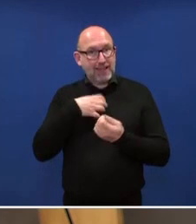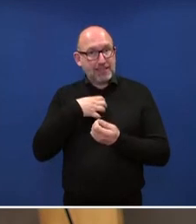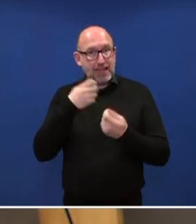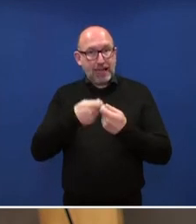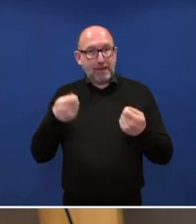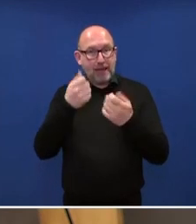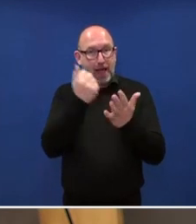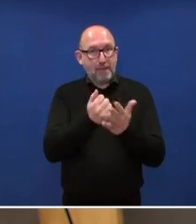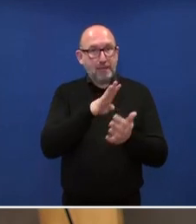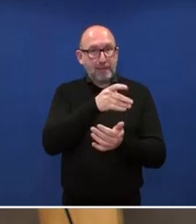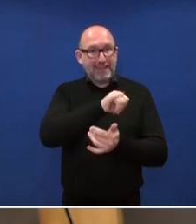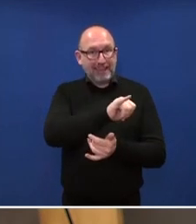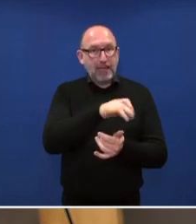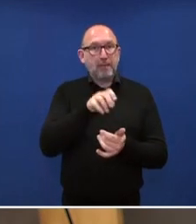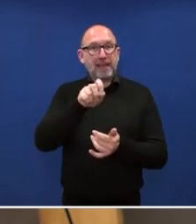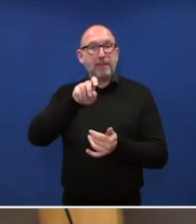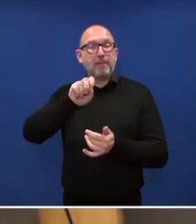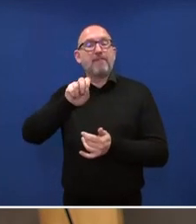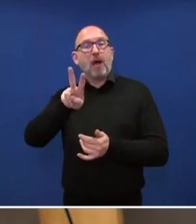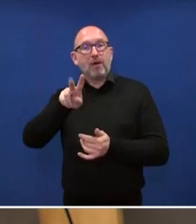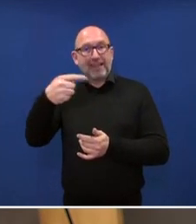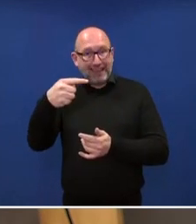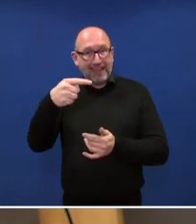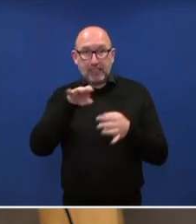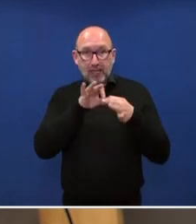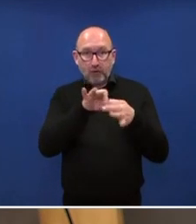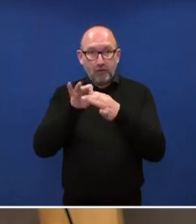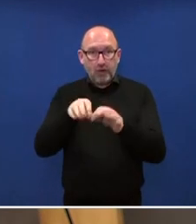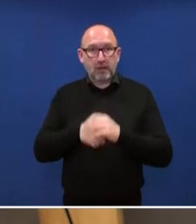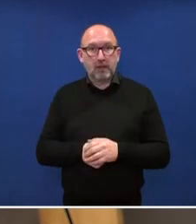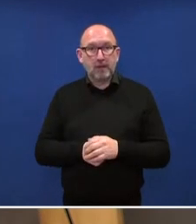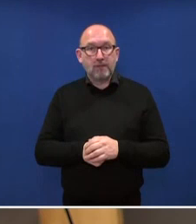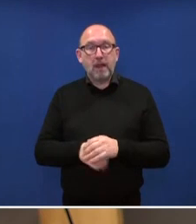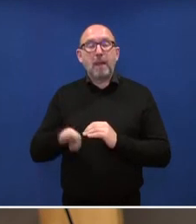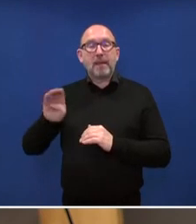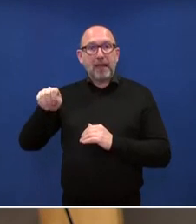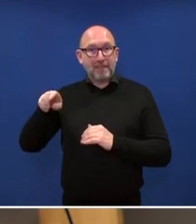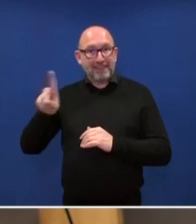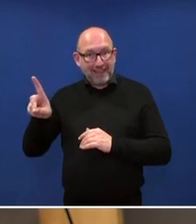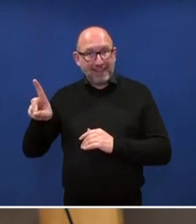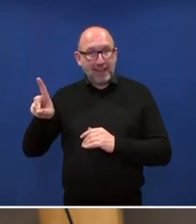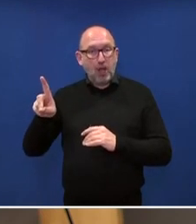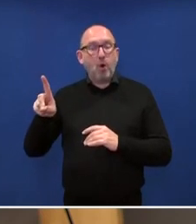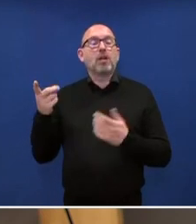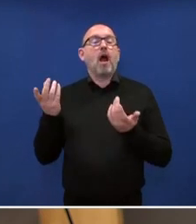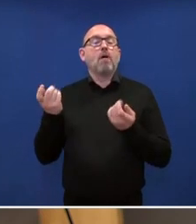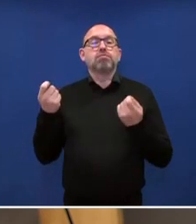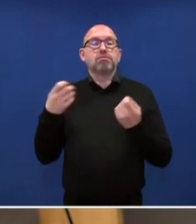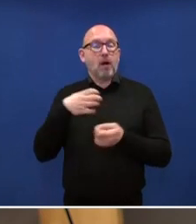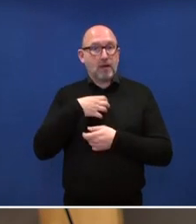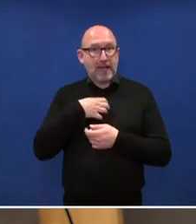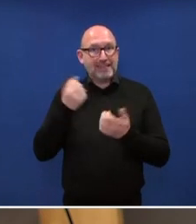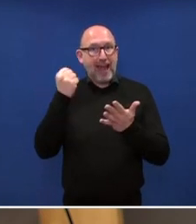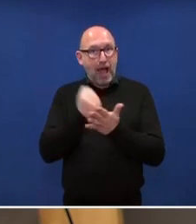und vom BMVG geführt werden? Es gibt ja auch zwischen BND und Kanzlerinnenamt viel Personalaustausch.